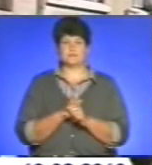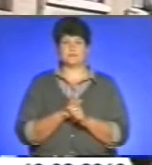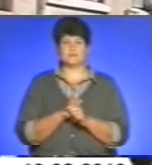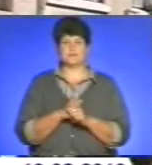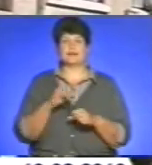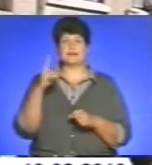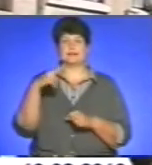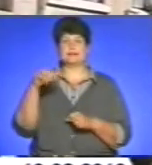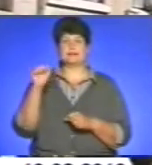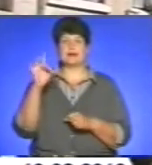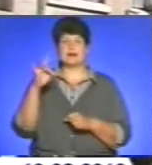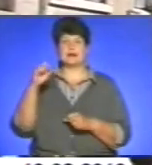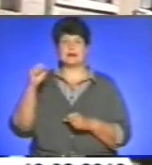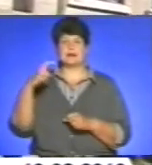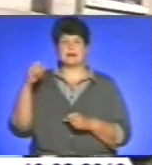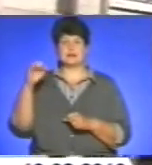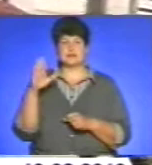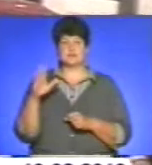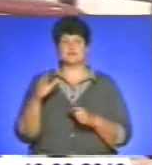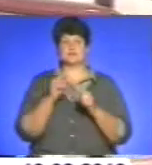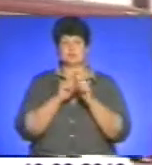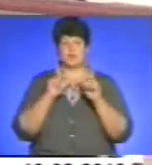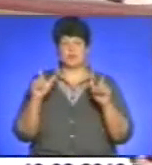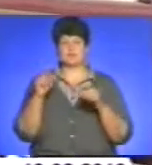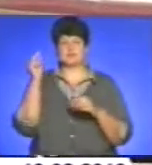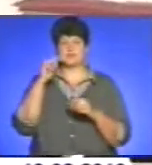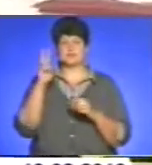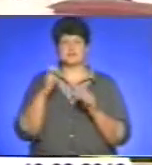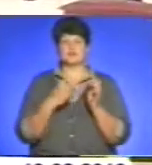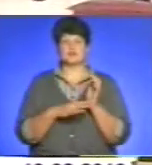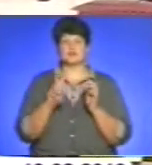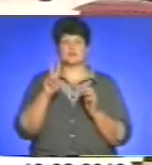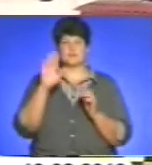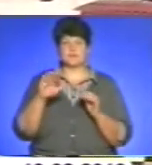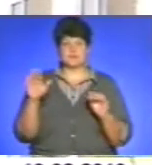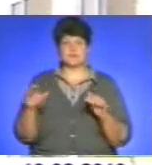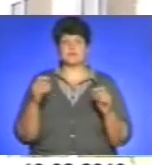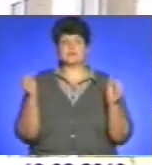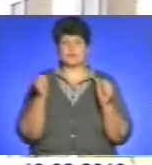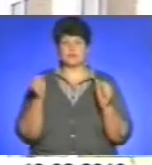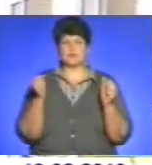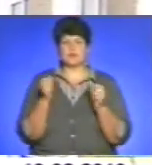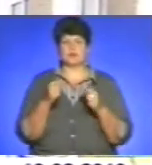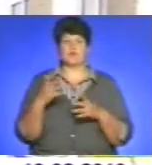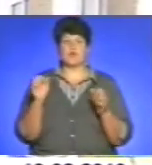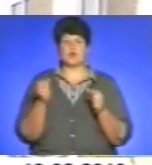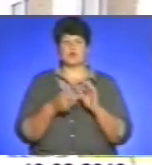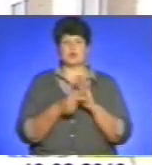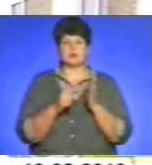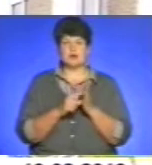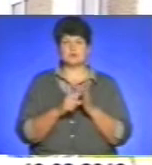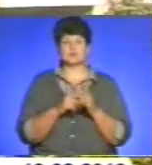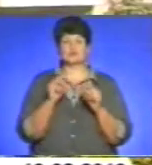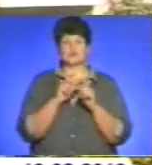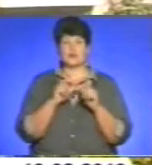Дарахівській загальноосвітній школі навчається 292 учні. Взимку їм доводилося мерзнути у холодних класах. Хоча школа